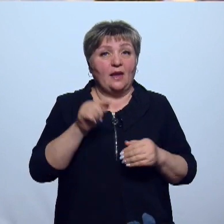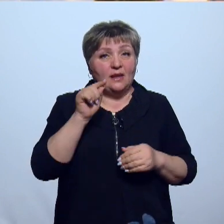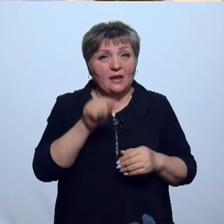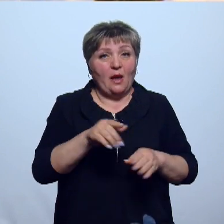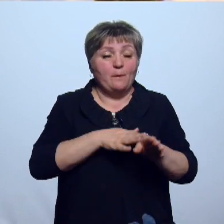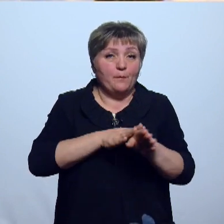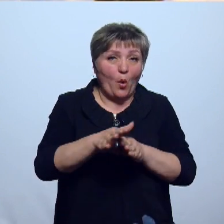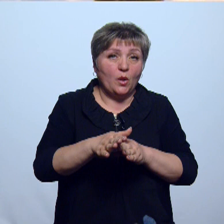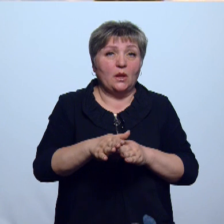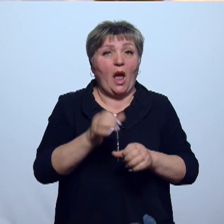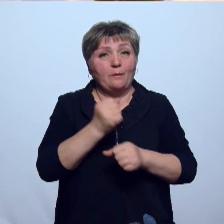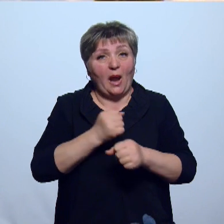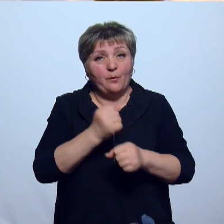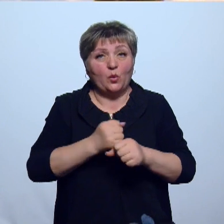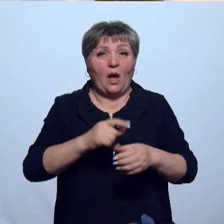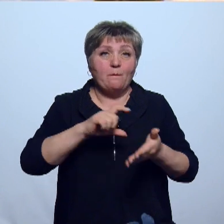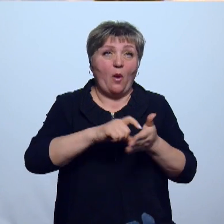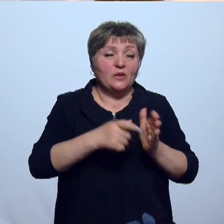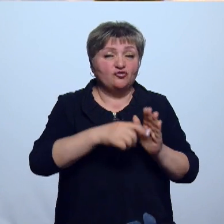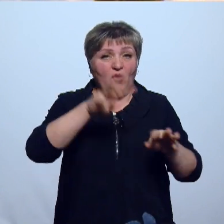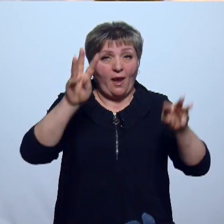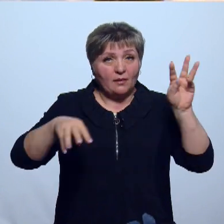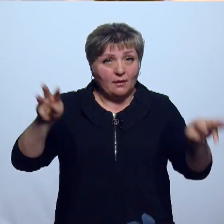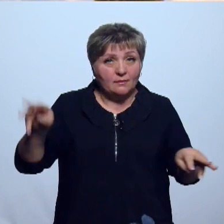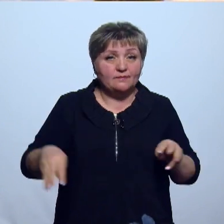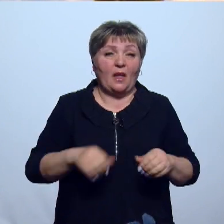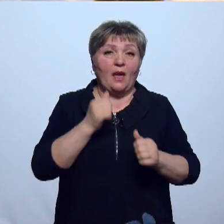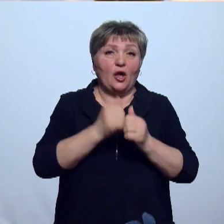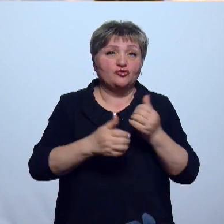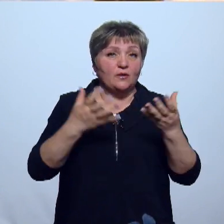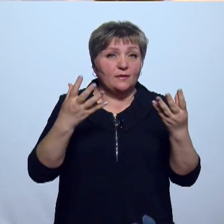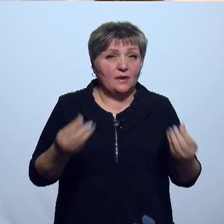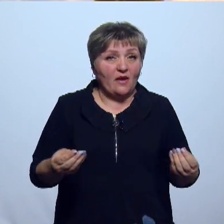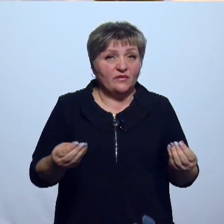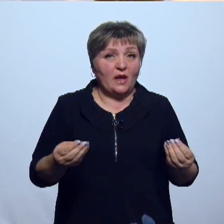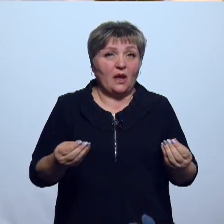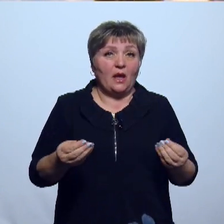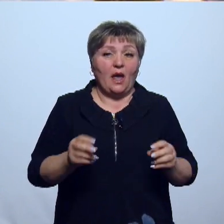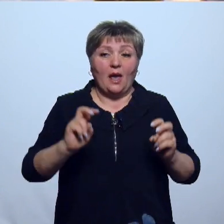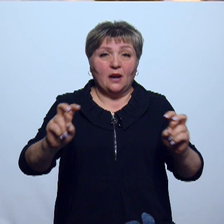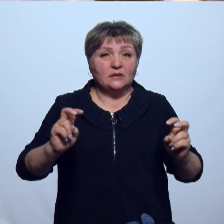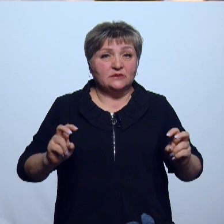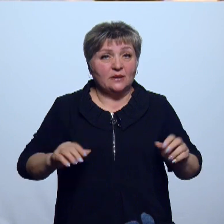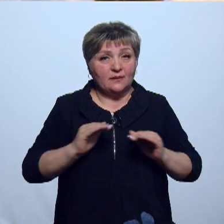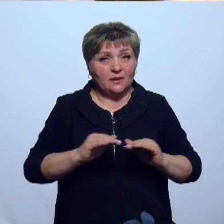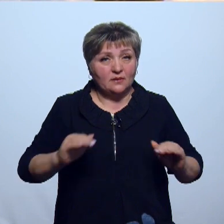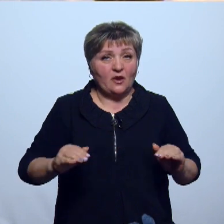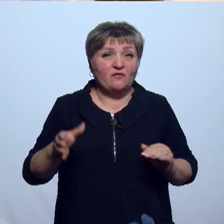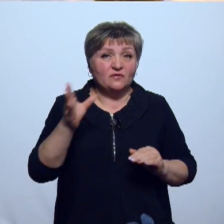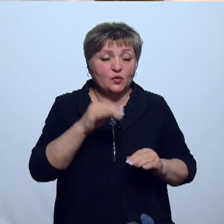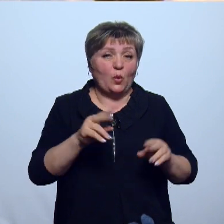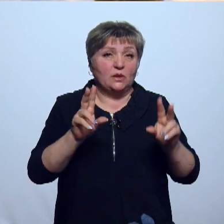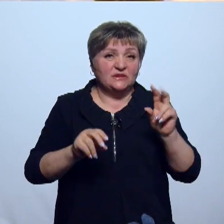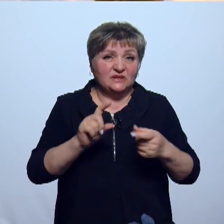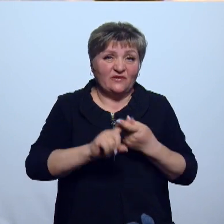это и полная обработка помещений ежедневная, и рассадка детей. Ну вот все зависит от